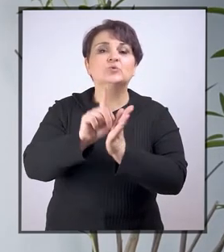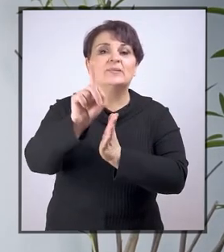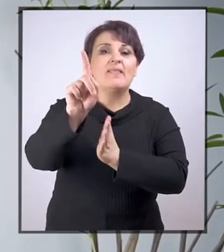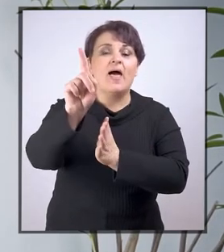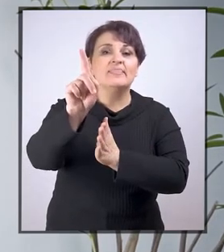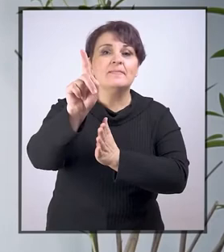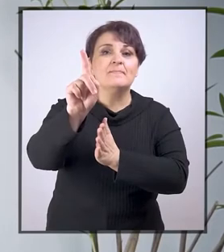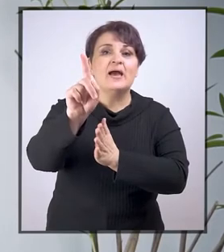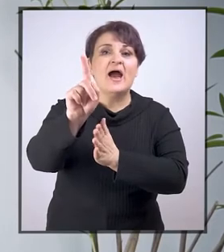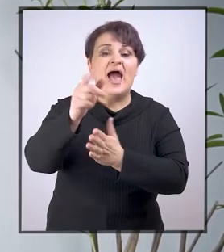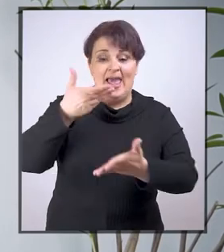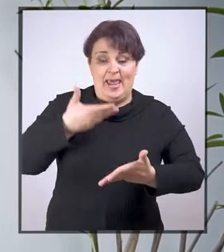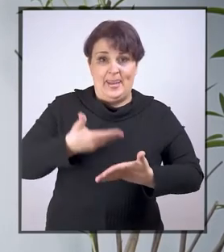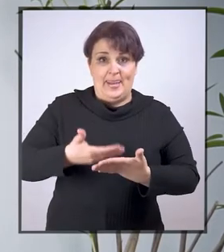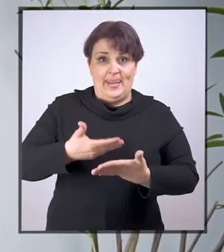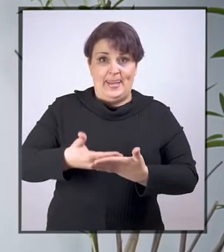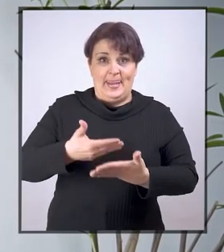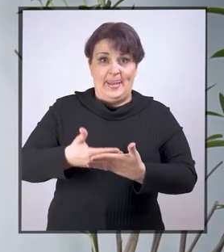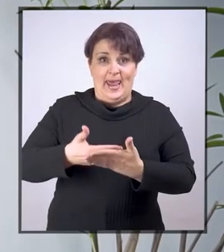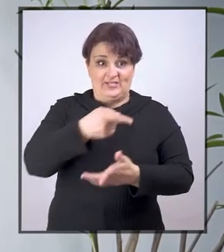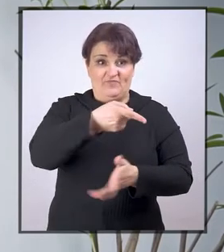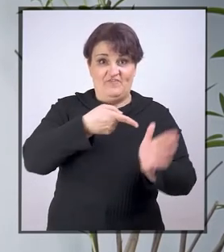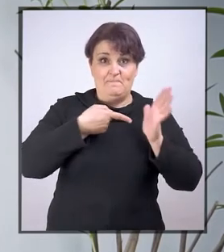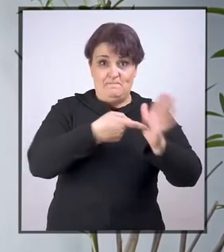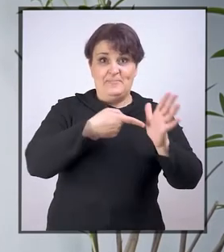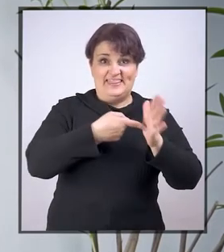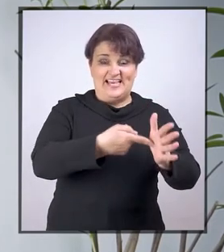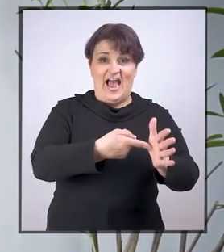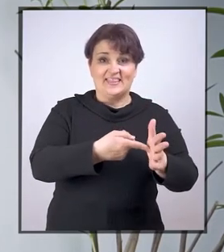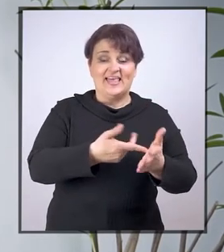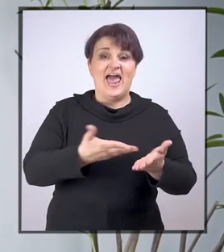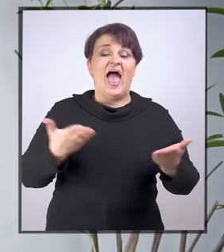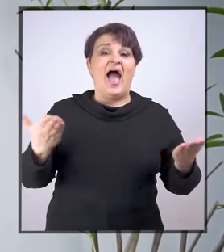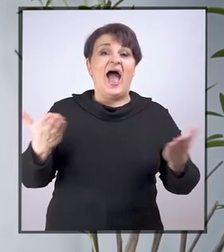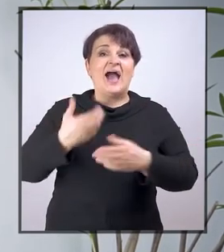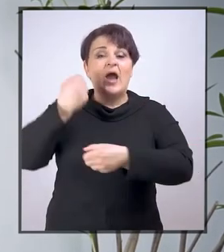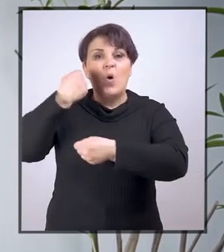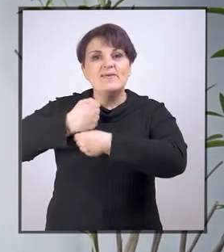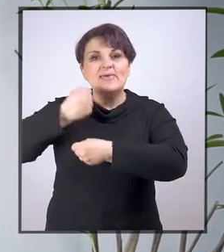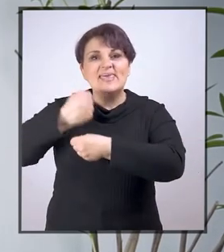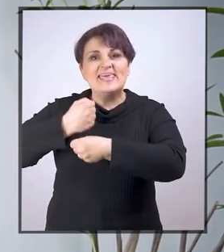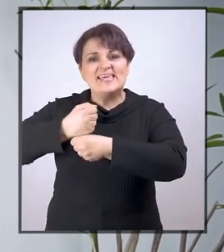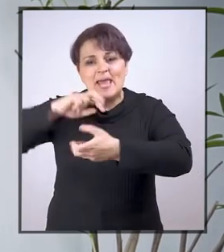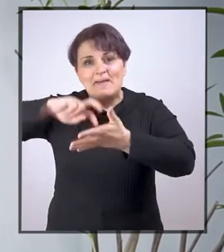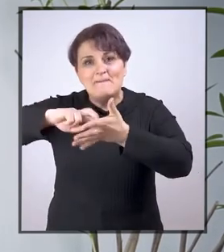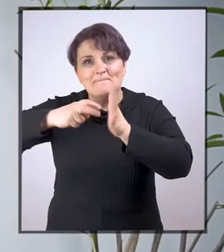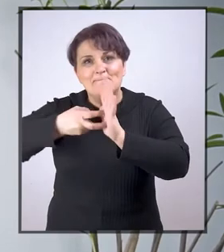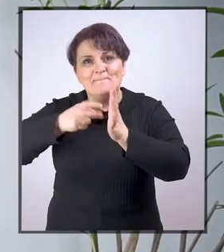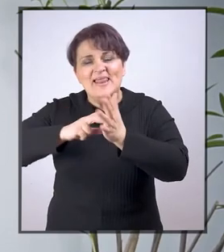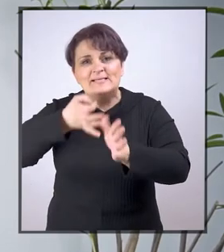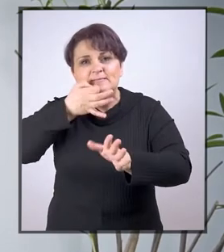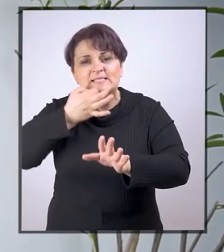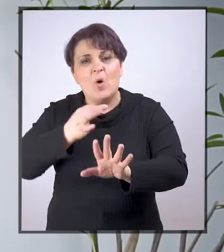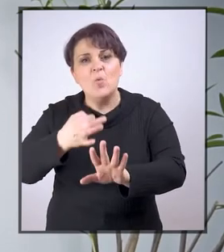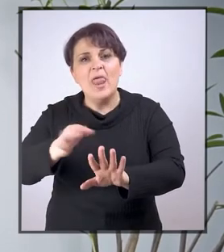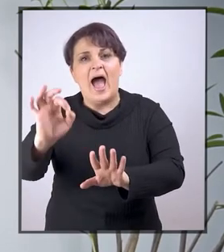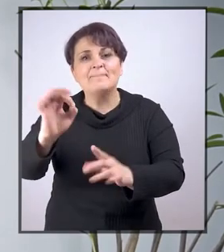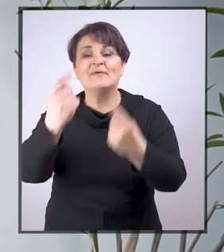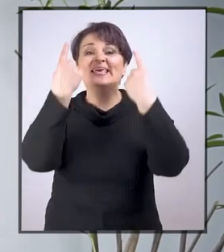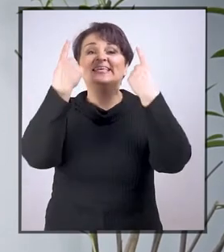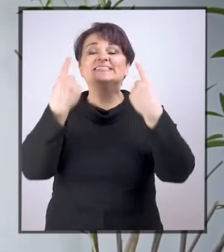rezultatima na osnovu indikatora, kao i izrada planova za